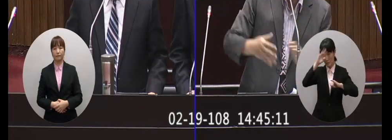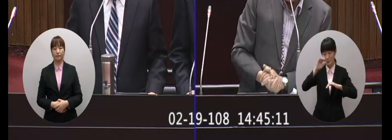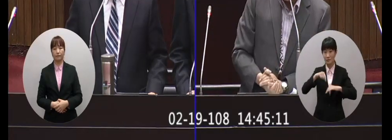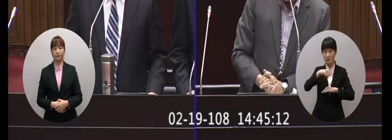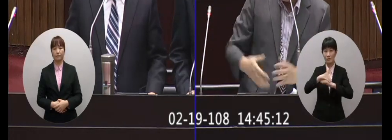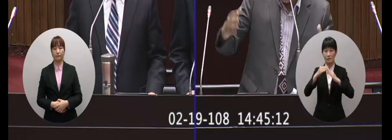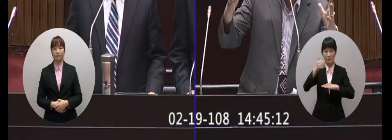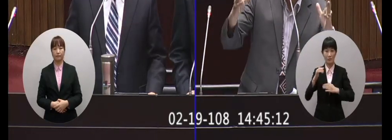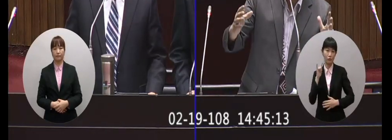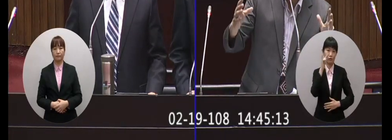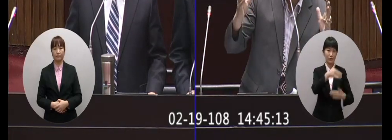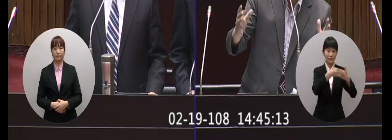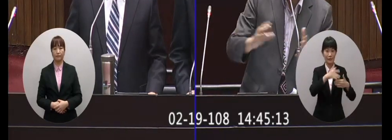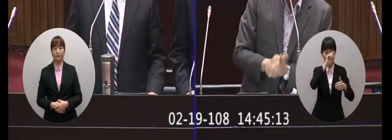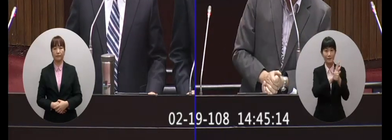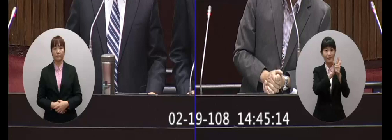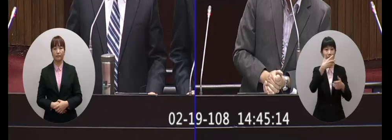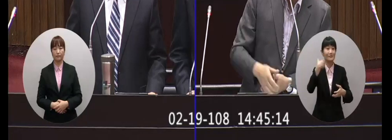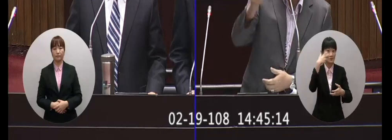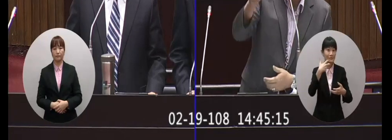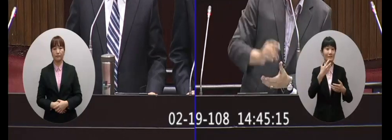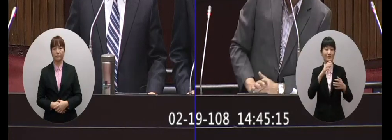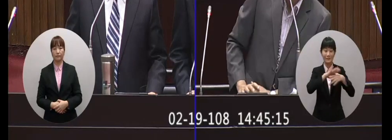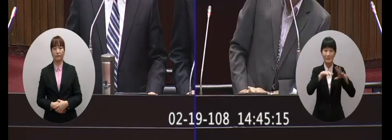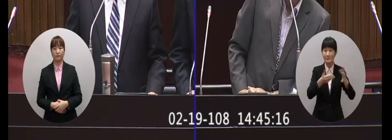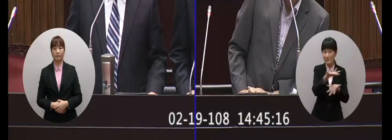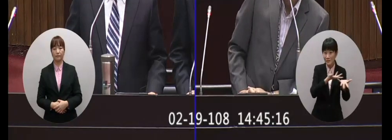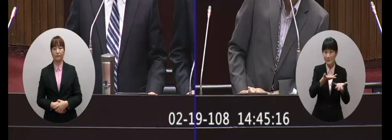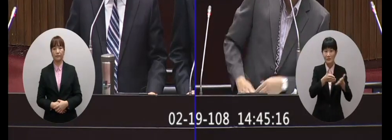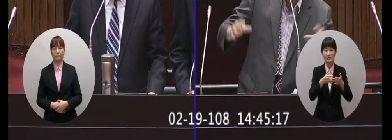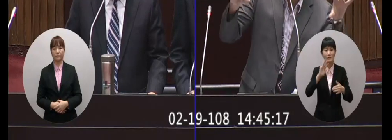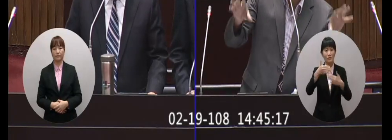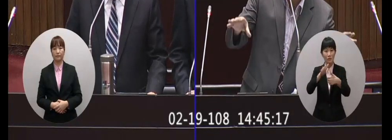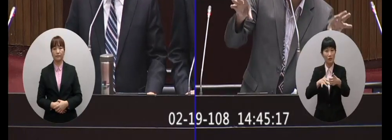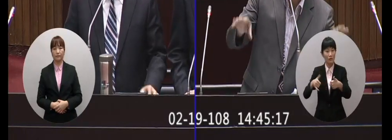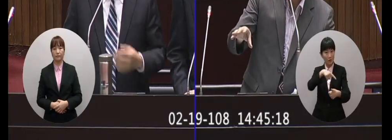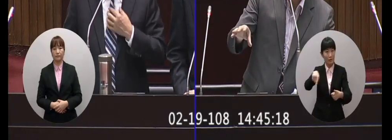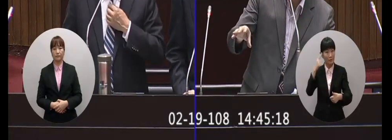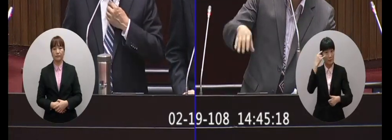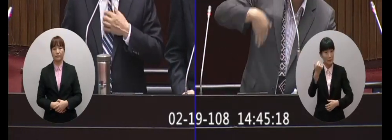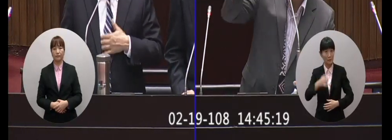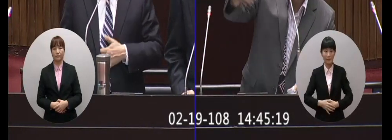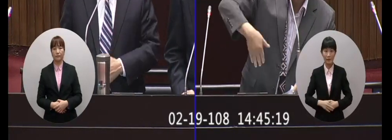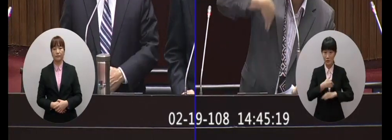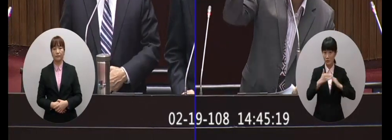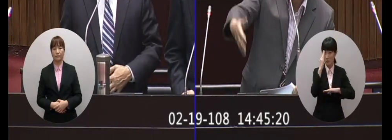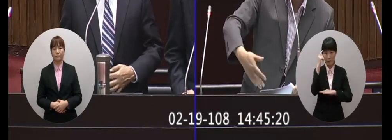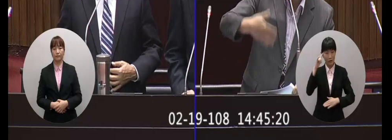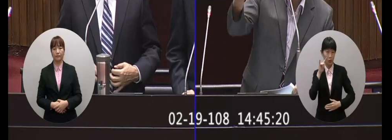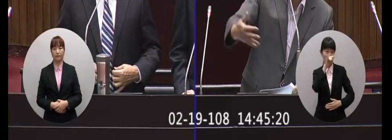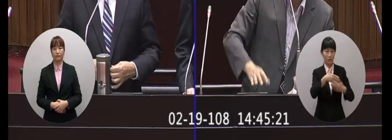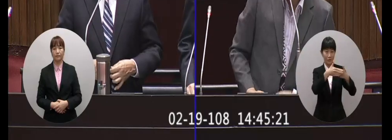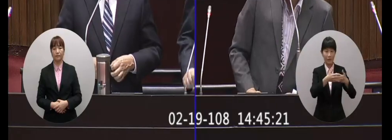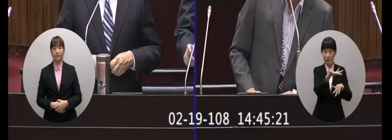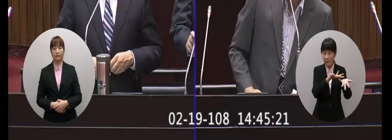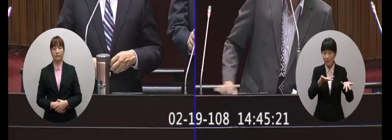他的農特產品為了推展這個文化的交流那我們現在陸委會的政策是怎麼樣那是一個地方政府要推展他的一個農特